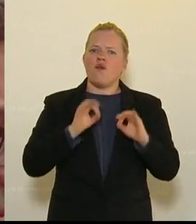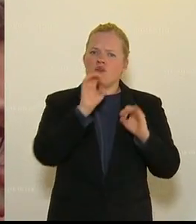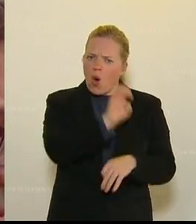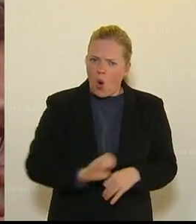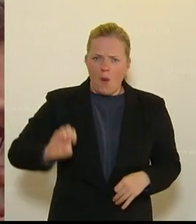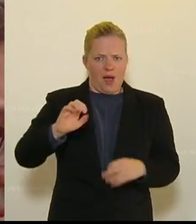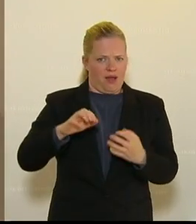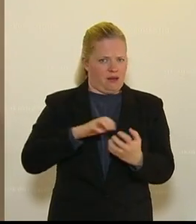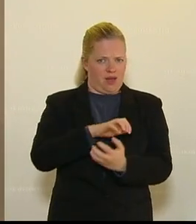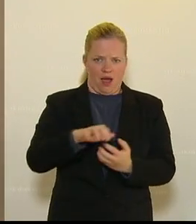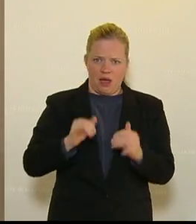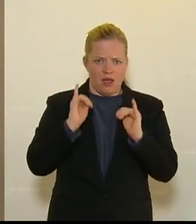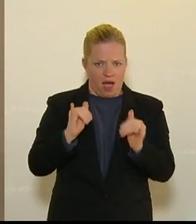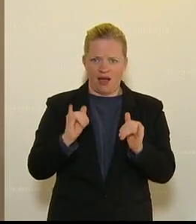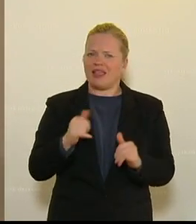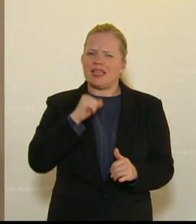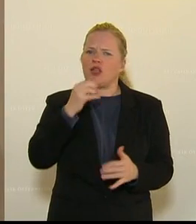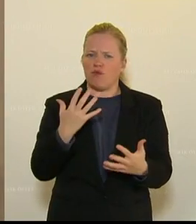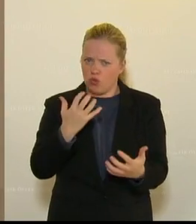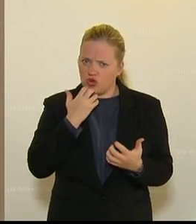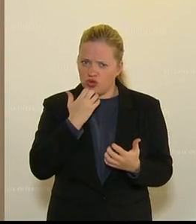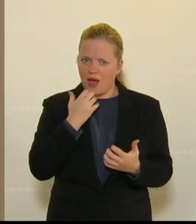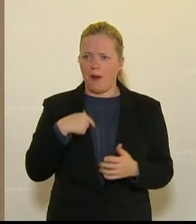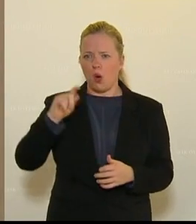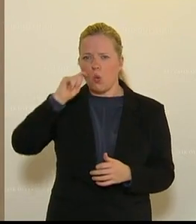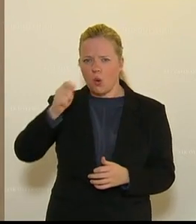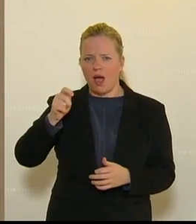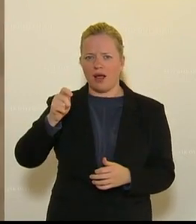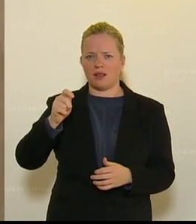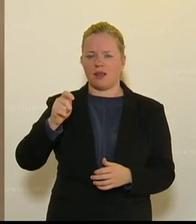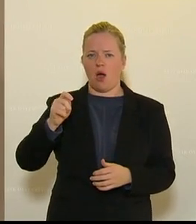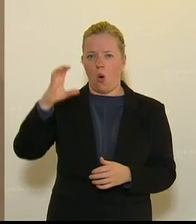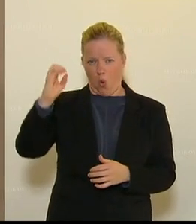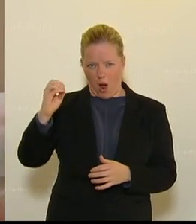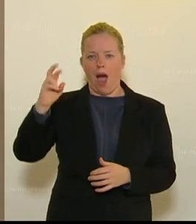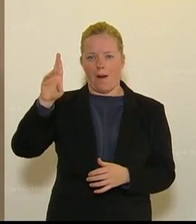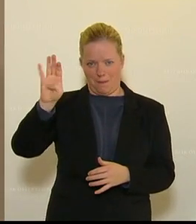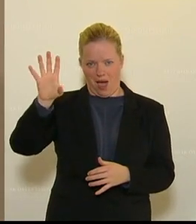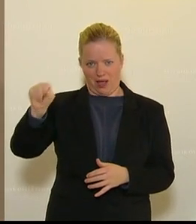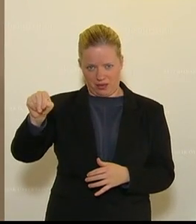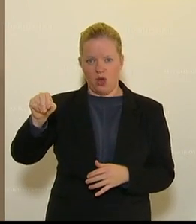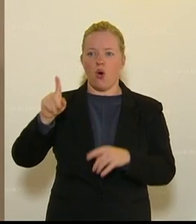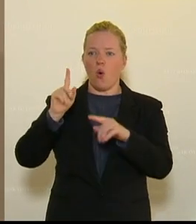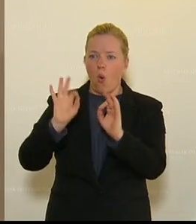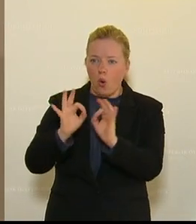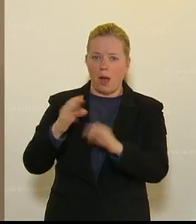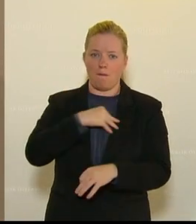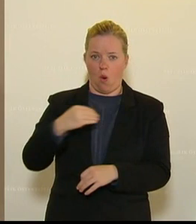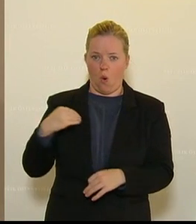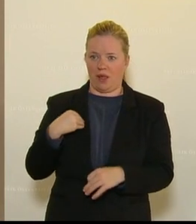nicht ganz im Gegenteil. Aber sich von Orban und den Polen vorführen lassen, wäre natürlich das Allerletzte.